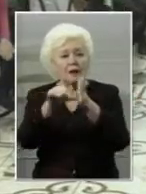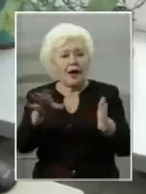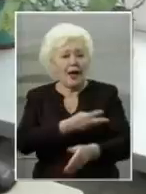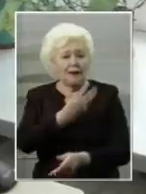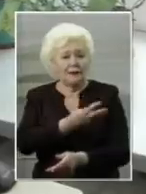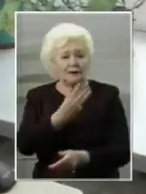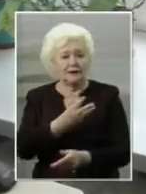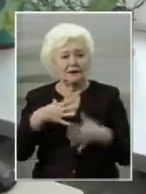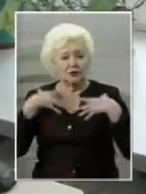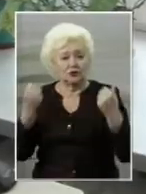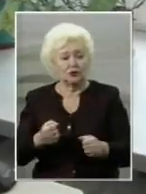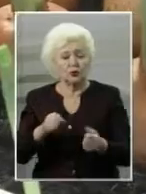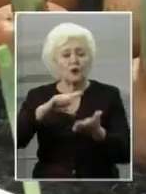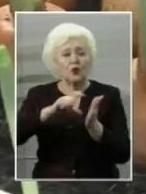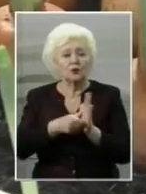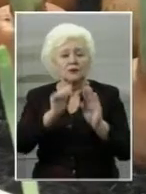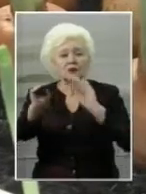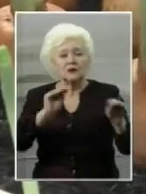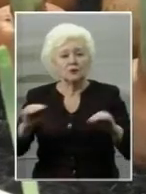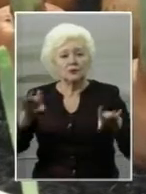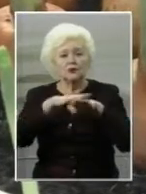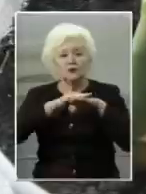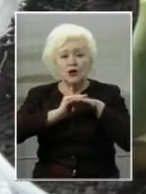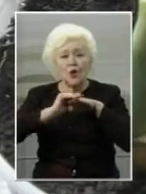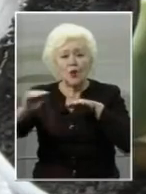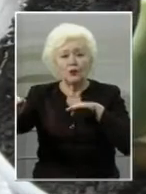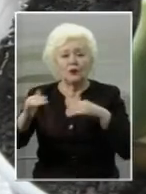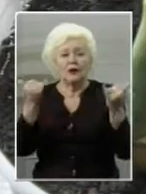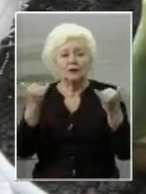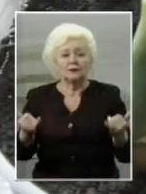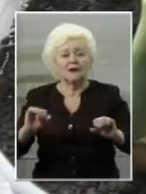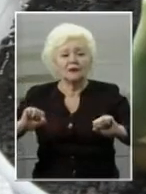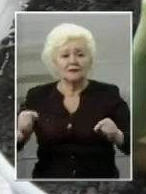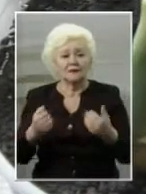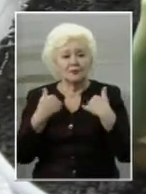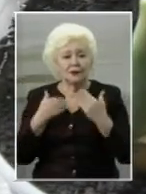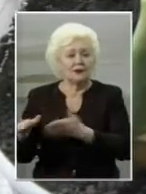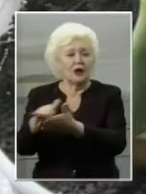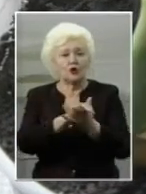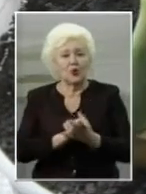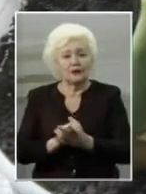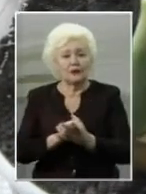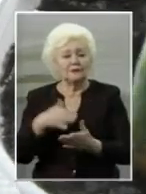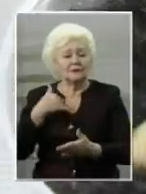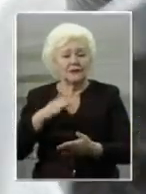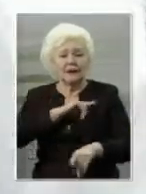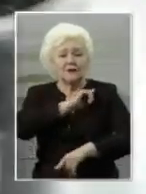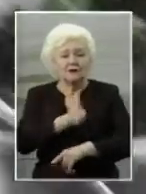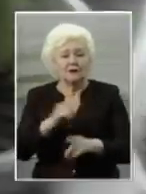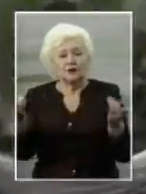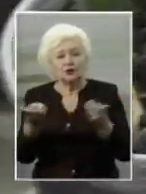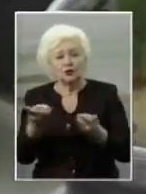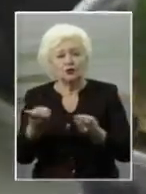'ю. У класах облаштовані городи. Зараз зима і наш організм знесилений, і він дуже